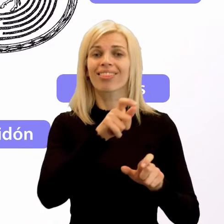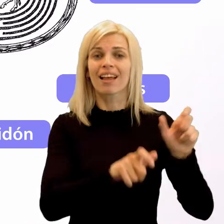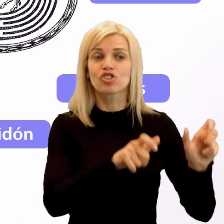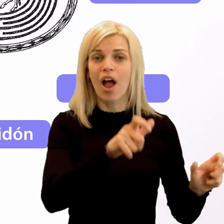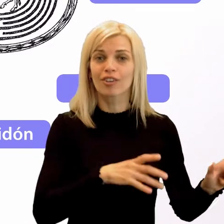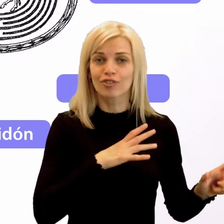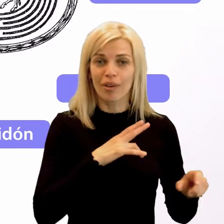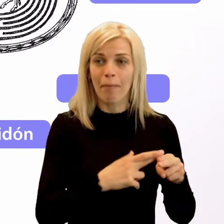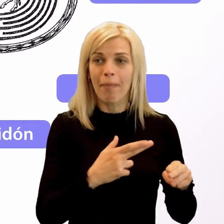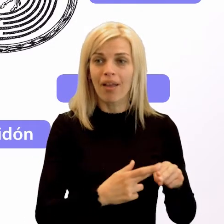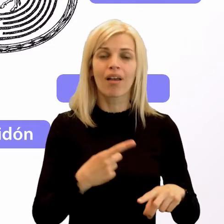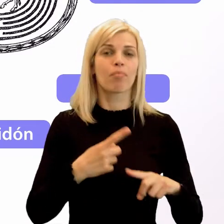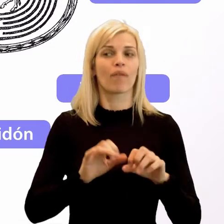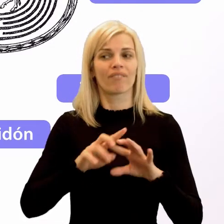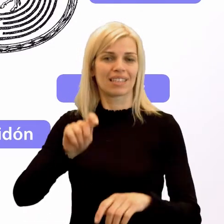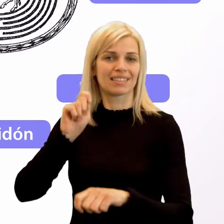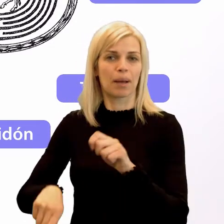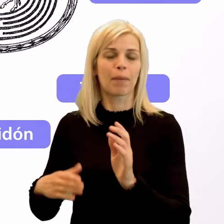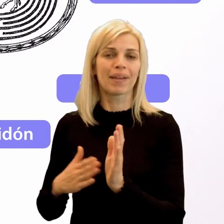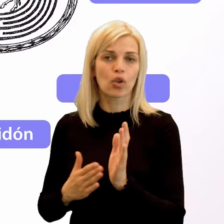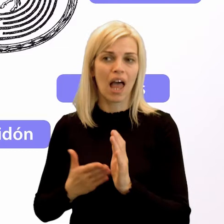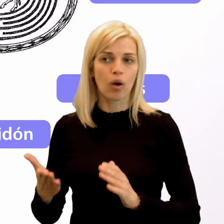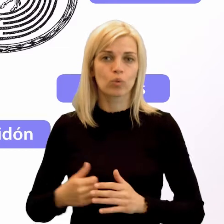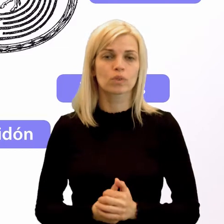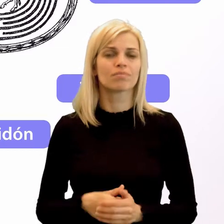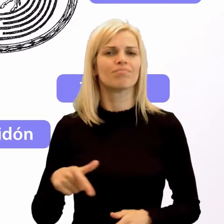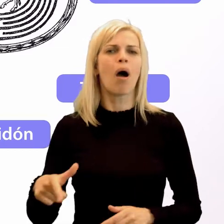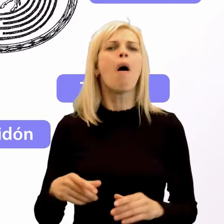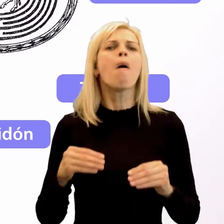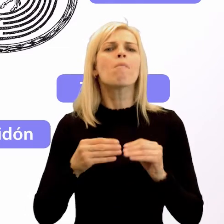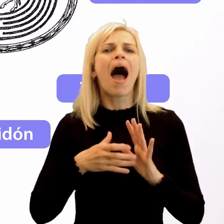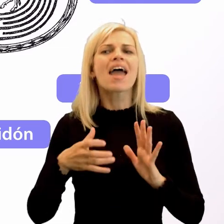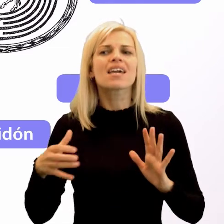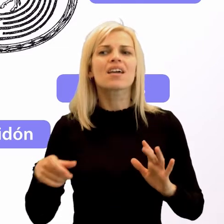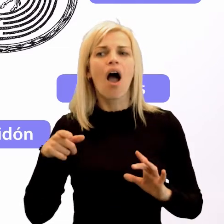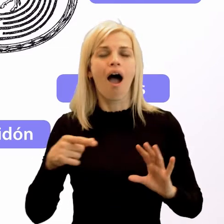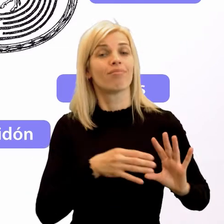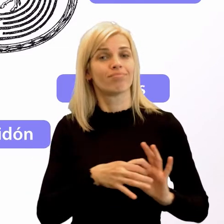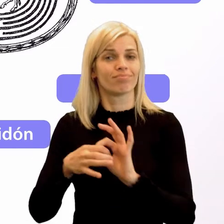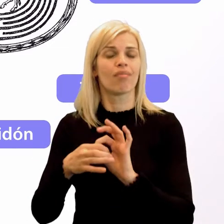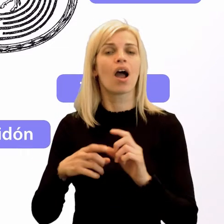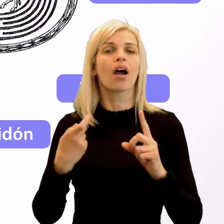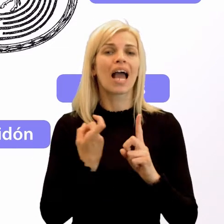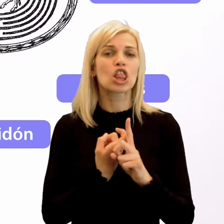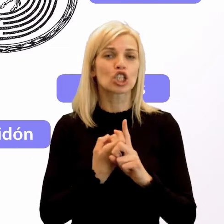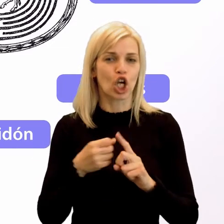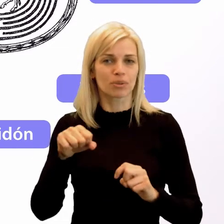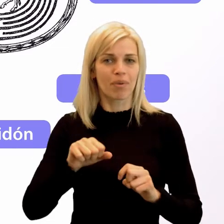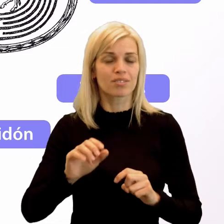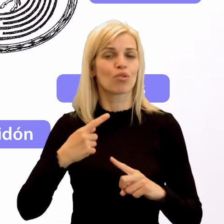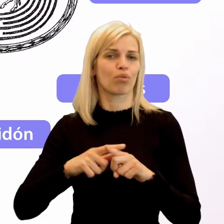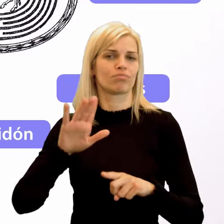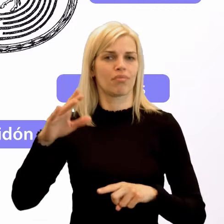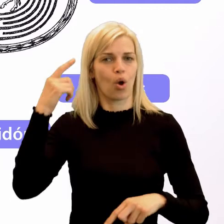zabil Mínotaura. Táto báj sa viaže na Knosos a jeho kultúru. Poďme rozmýšľať nad tým,